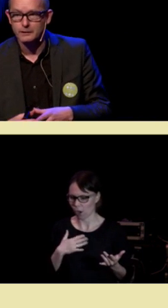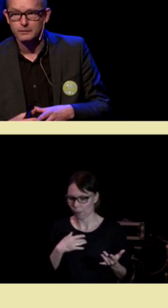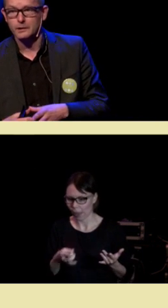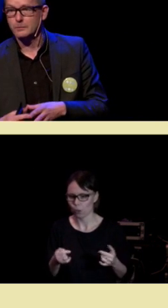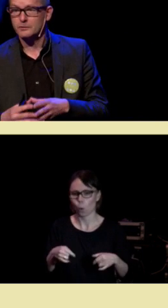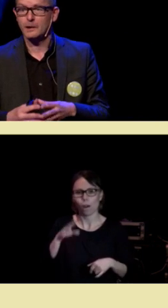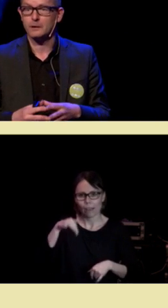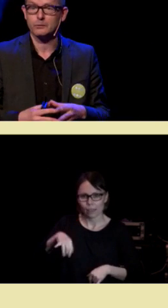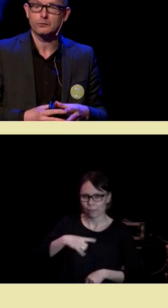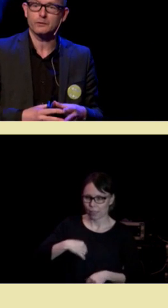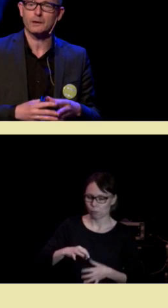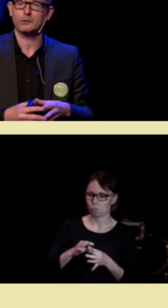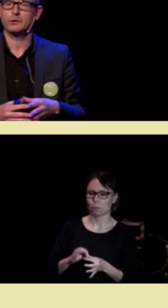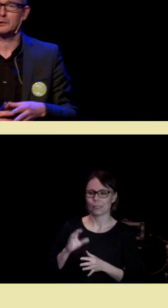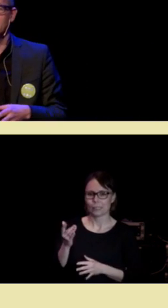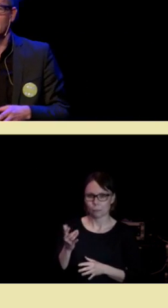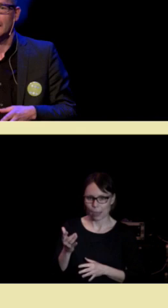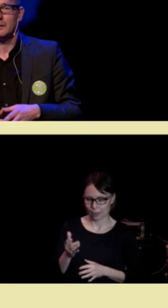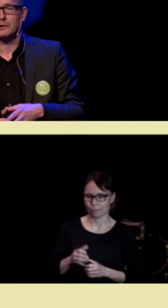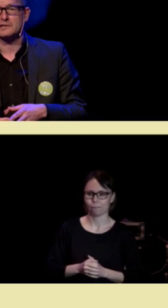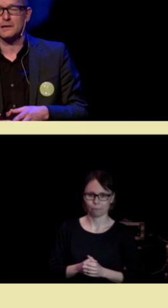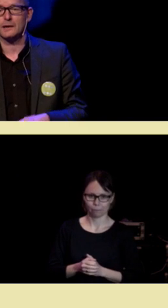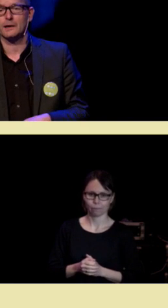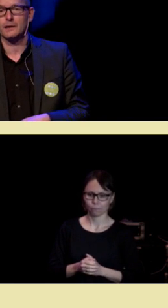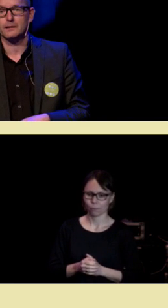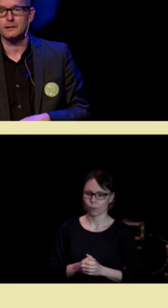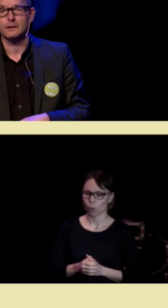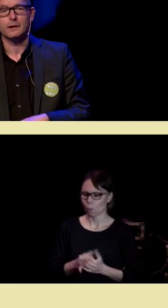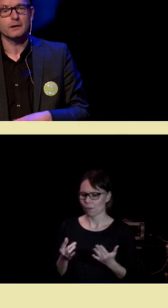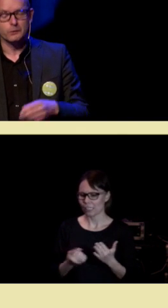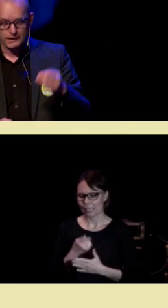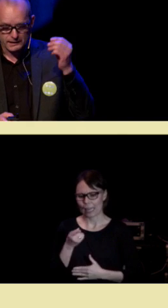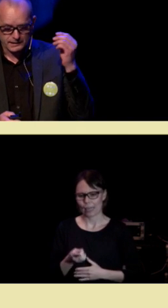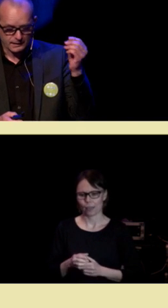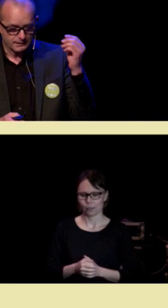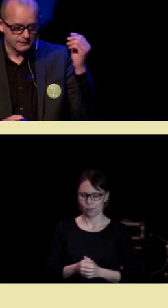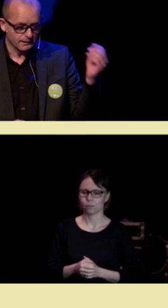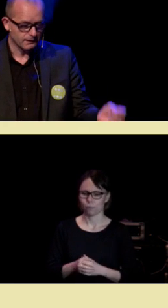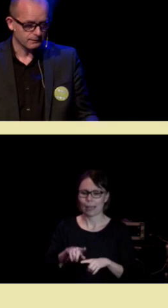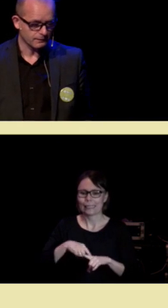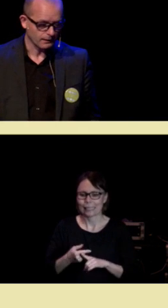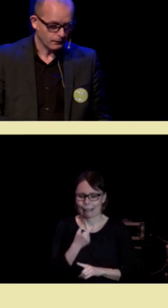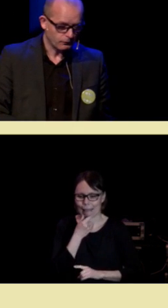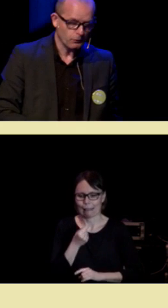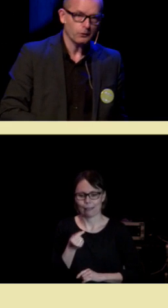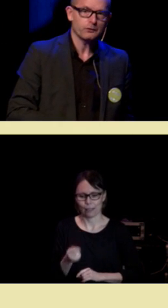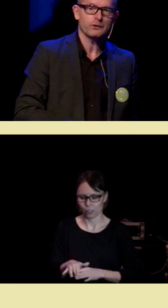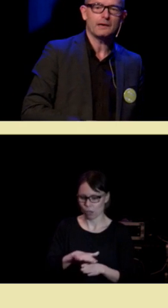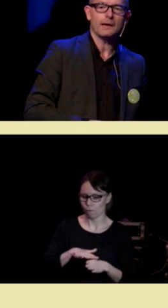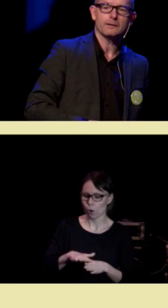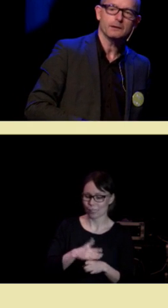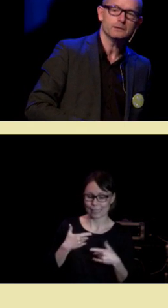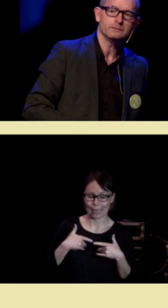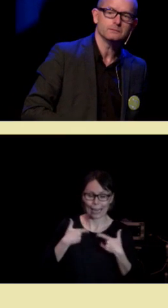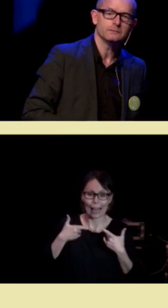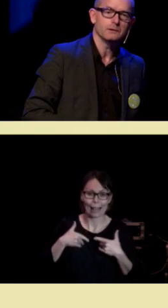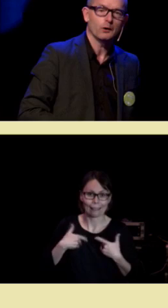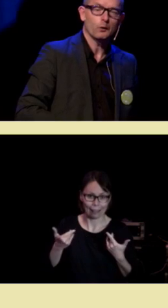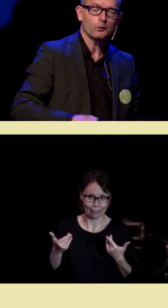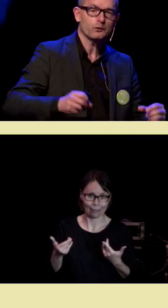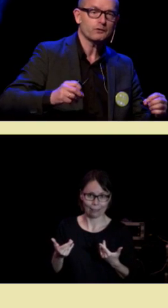Nå vet vi at de har med speilnevronsystemet å gjøre. Og hva skjer der nede? Jo, der gjenkjennes følelsen glede.